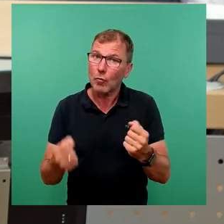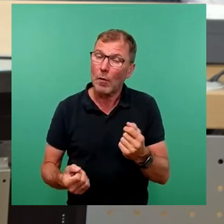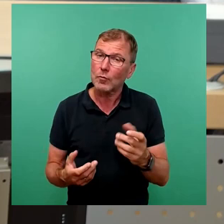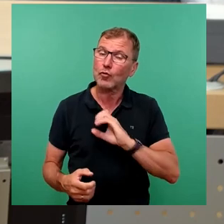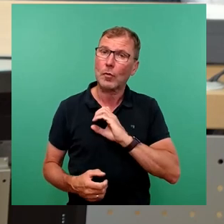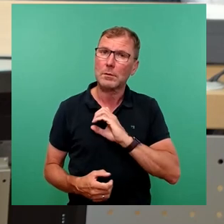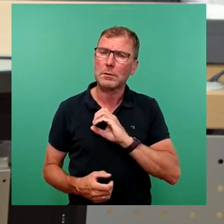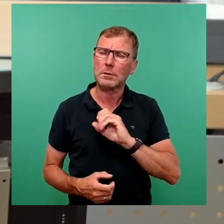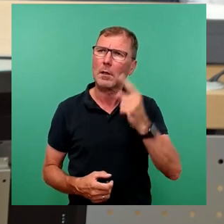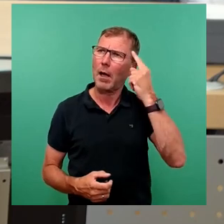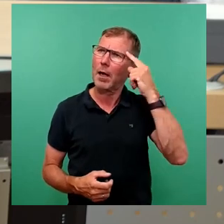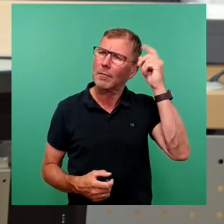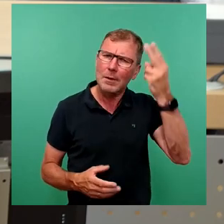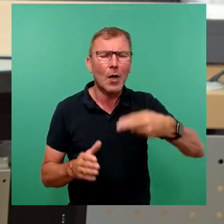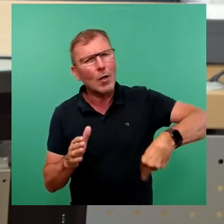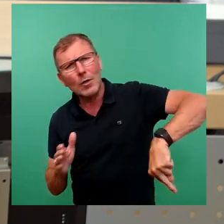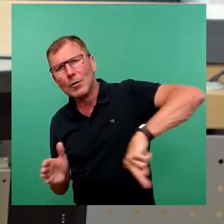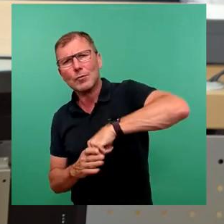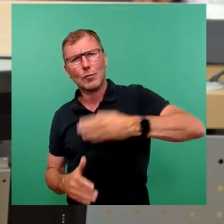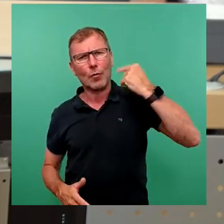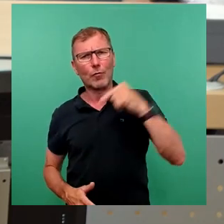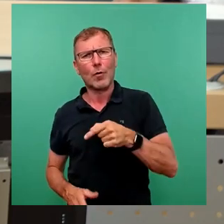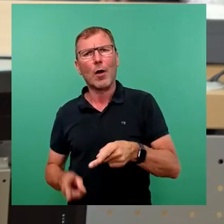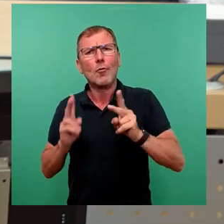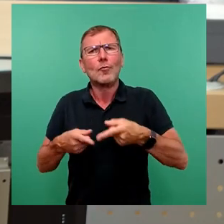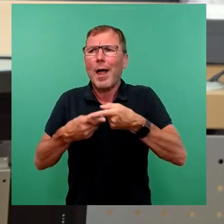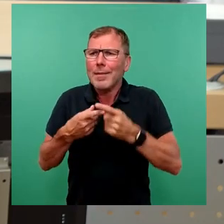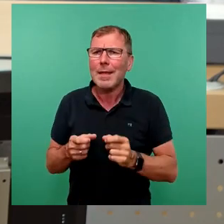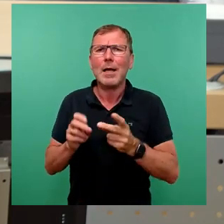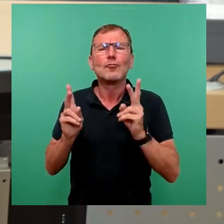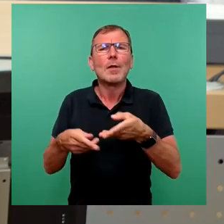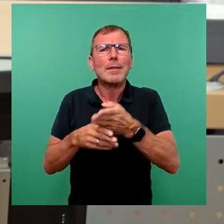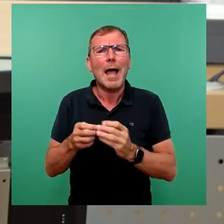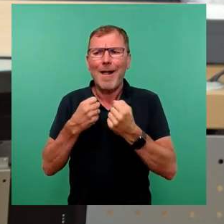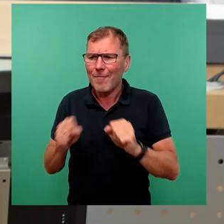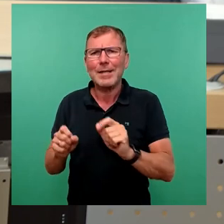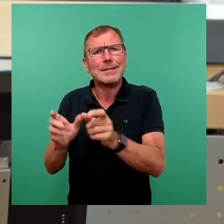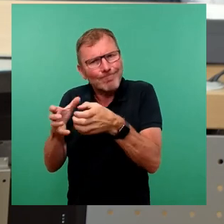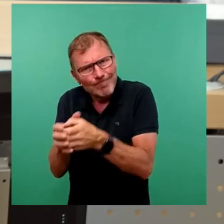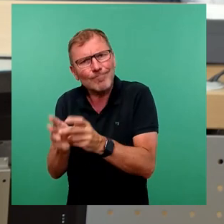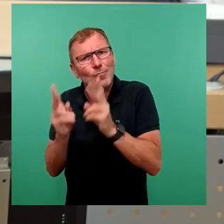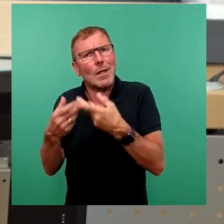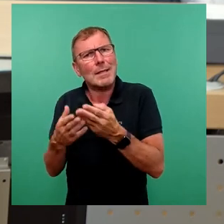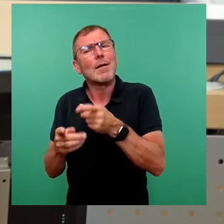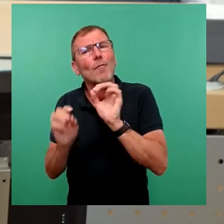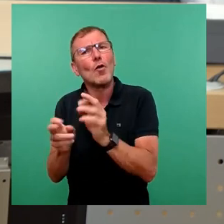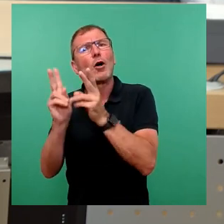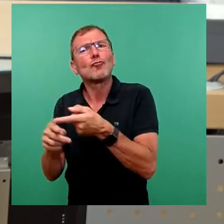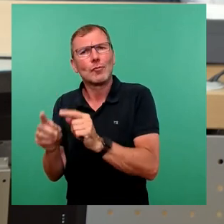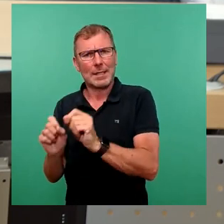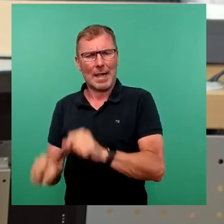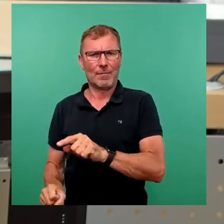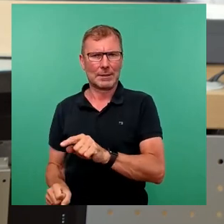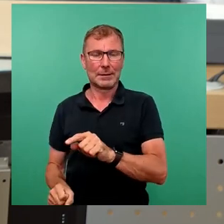sich auf die Wurzeln zu besinnen. Die Stadtteilfeste sollten ihrem Namen wieder alle ihre Ehre machen. Als CDU-Fraktion